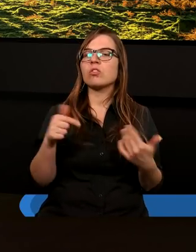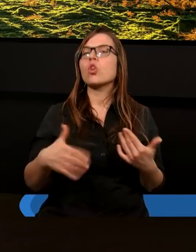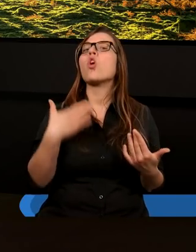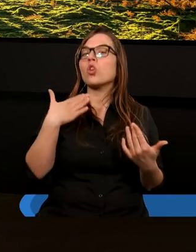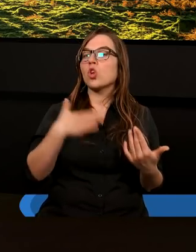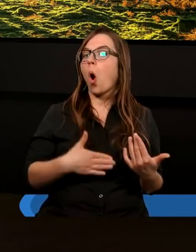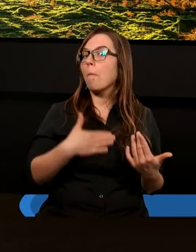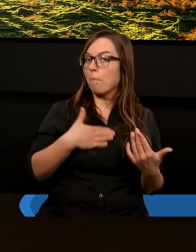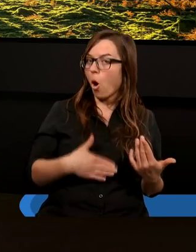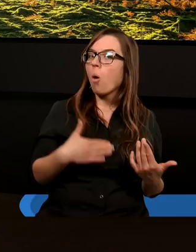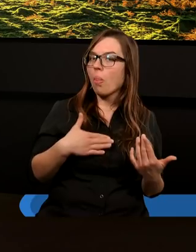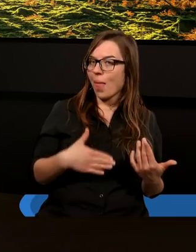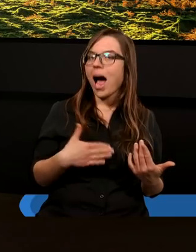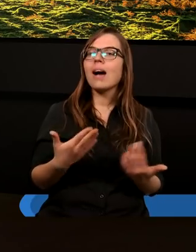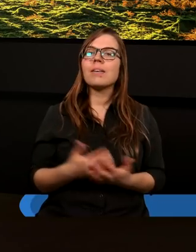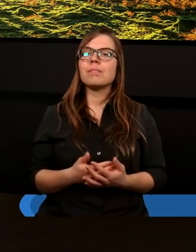sobota.